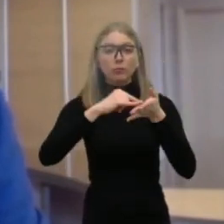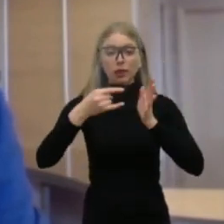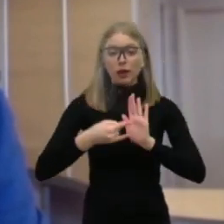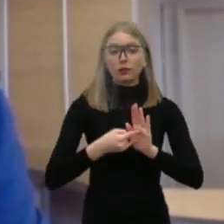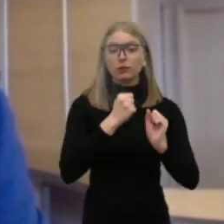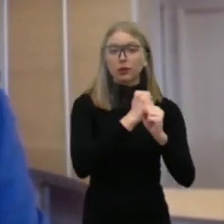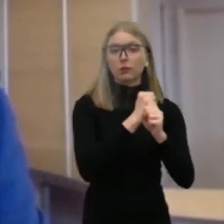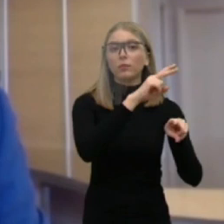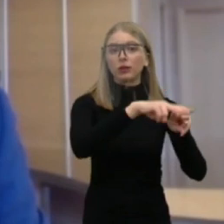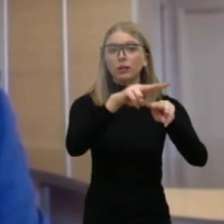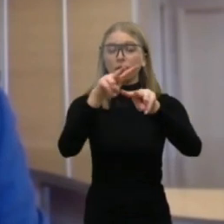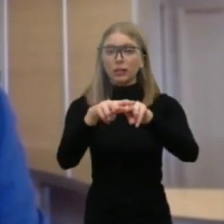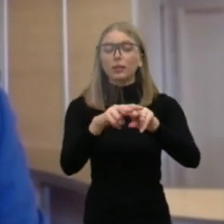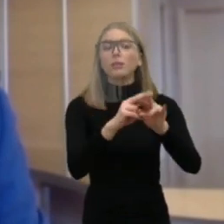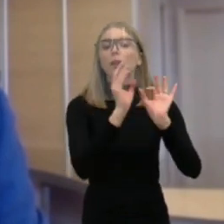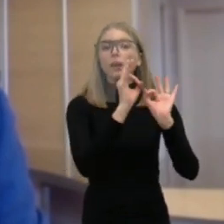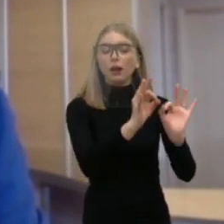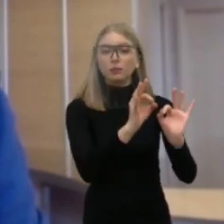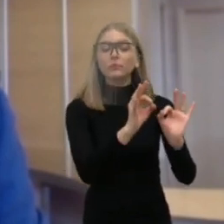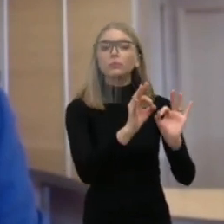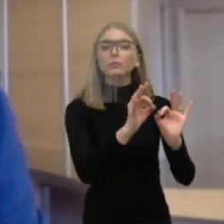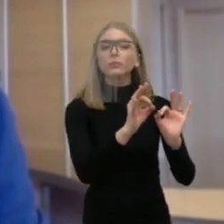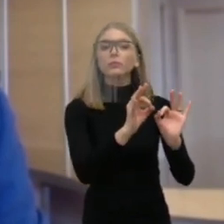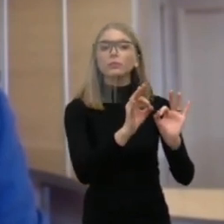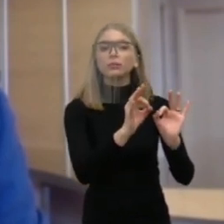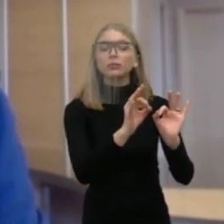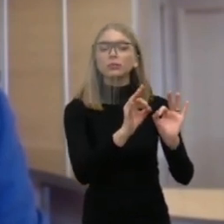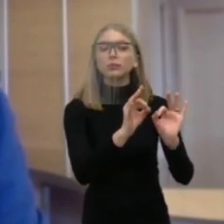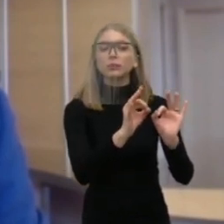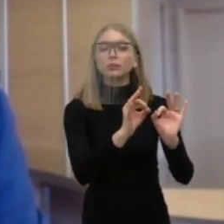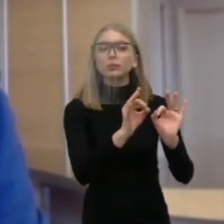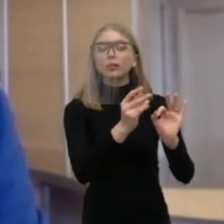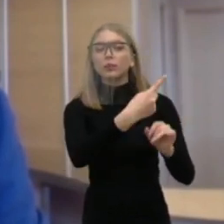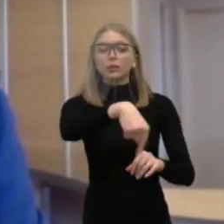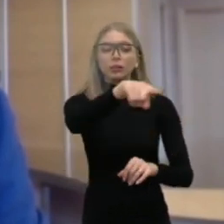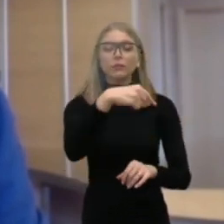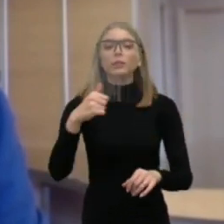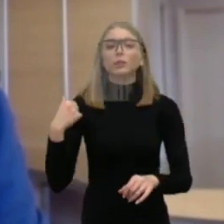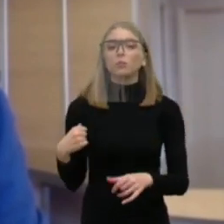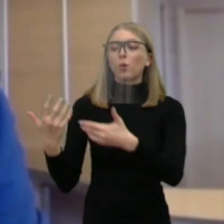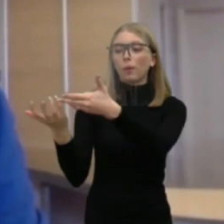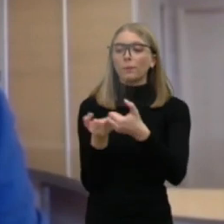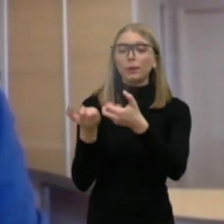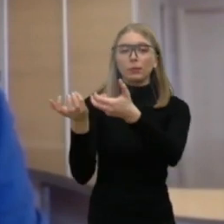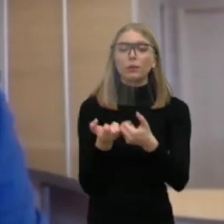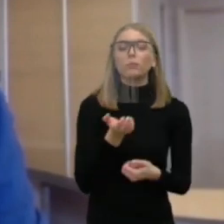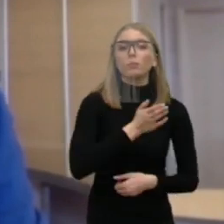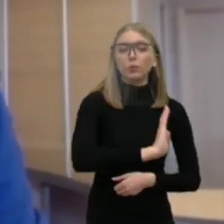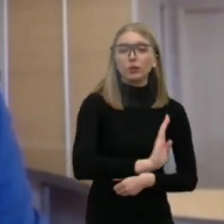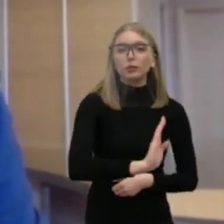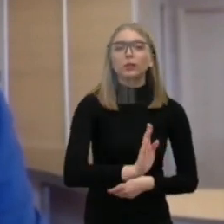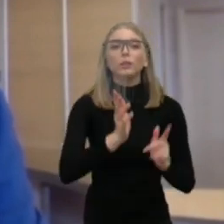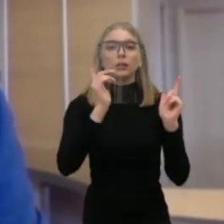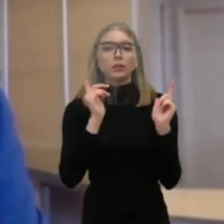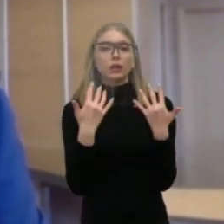vieną landelio principų aplinkos apsaugos departamente visus kontroliuojančius aplinkos audinkus turėsime vieną